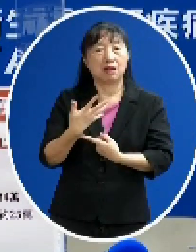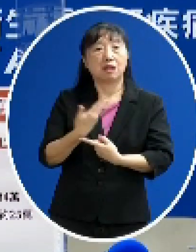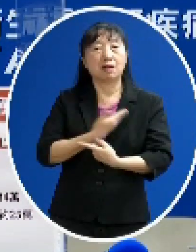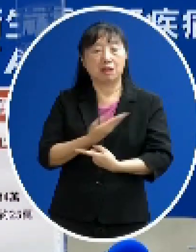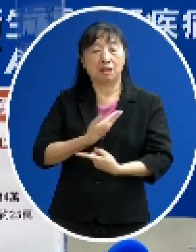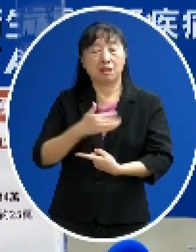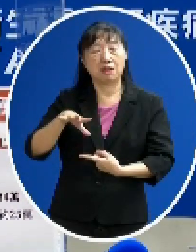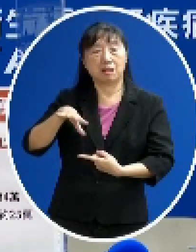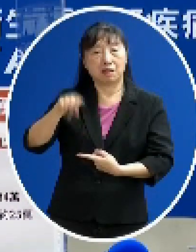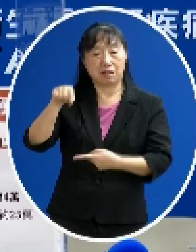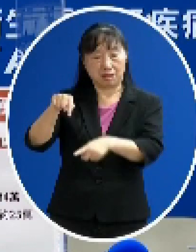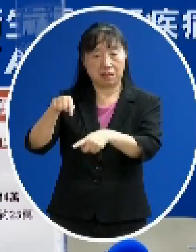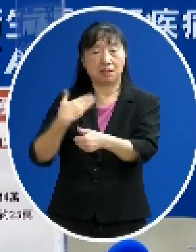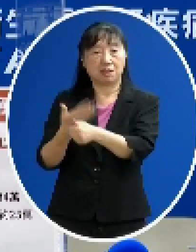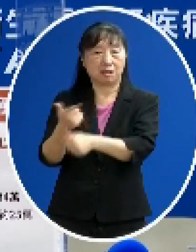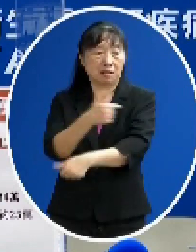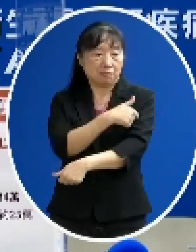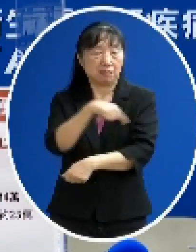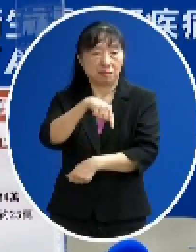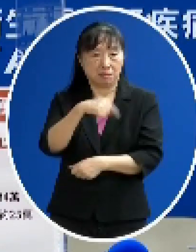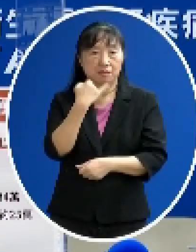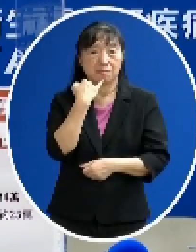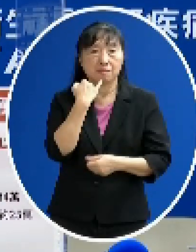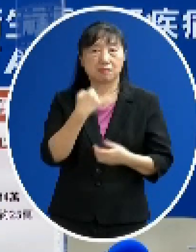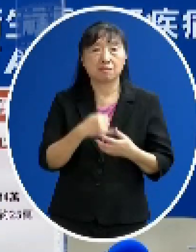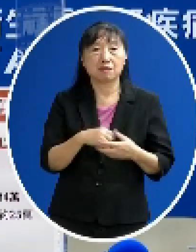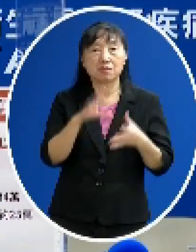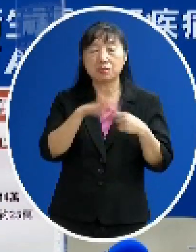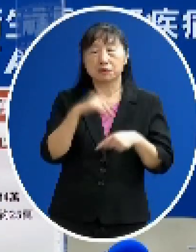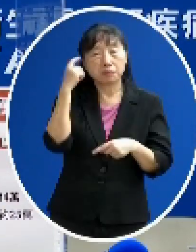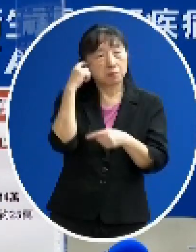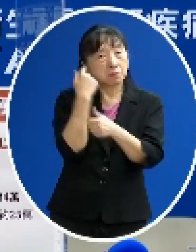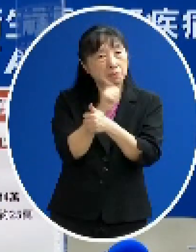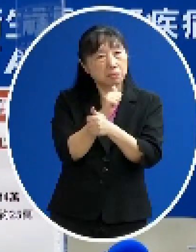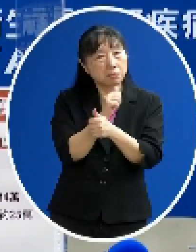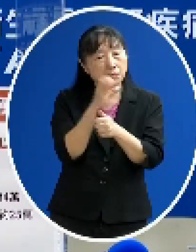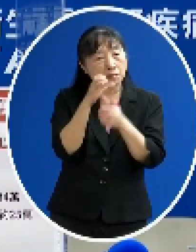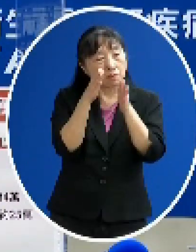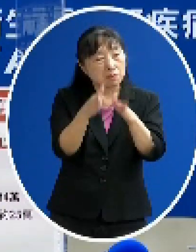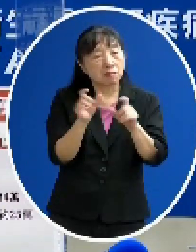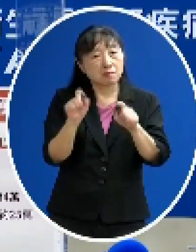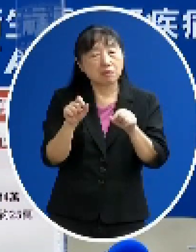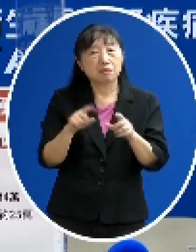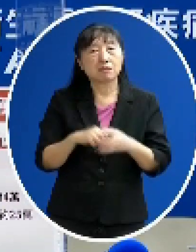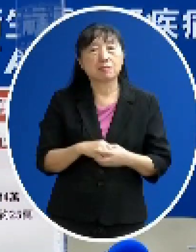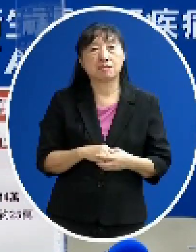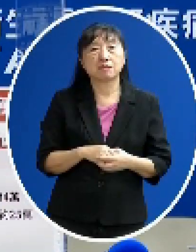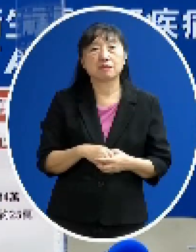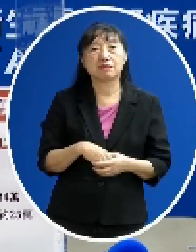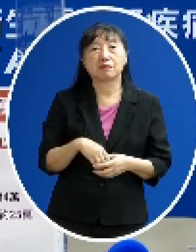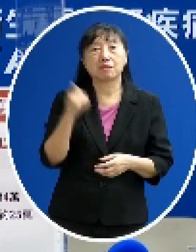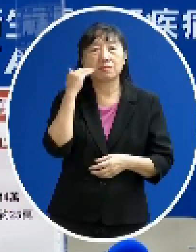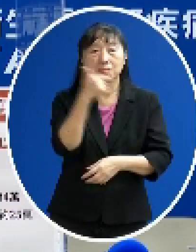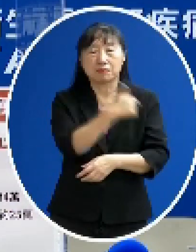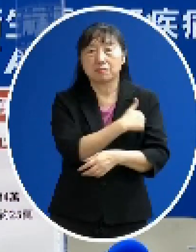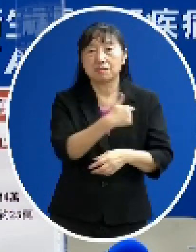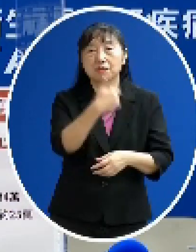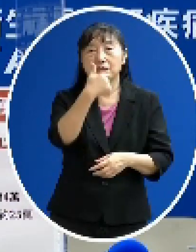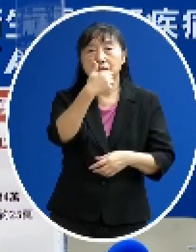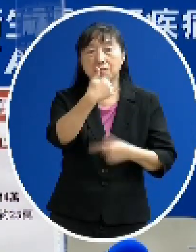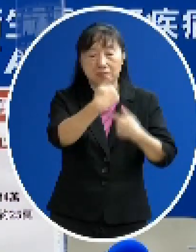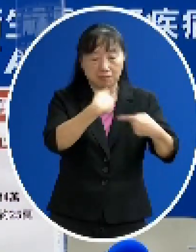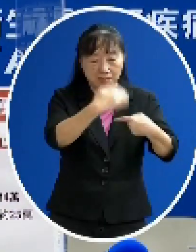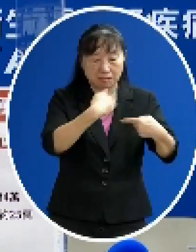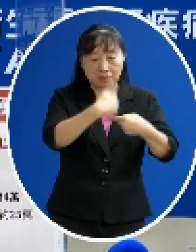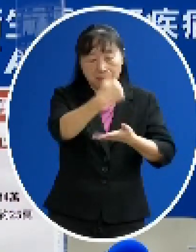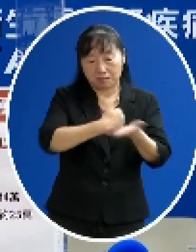一點讓他們在這個時間來打好 所以思考的方向是這樣但我們希望說隨著疫苗陸續的到他能